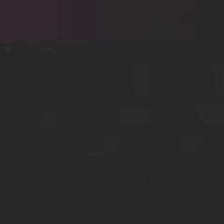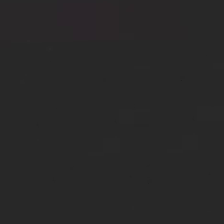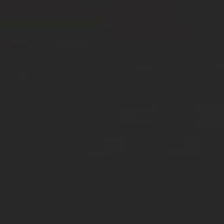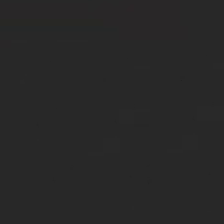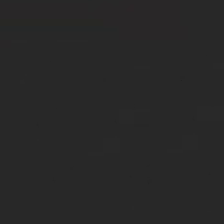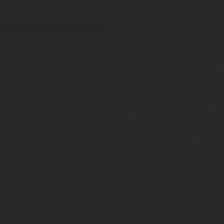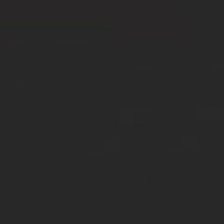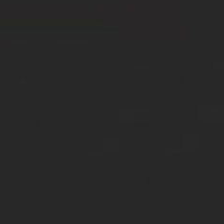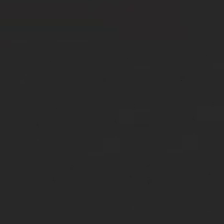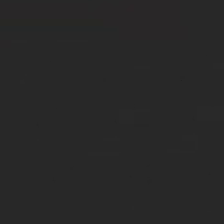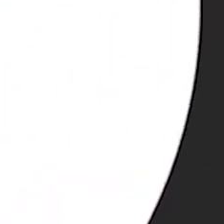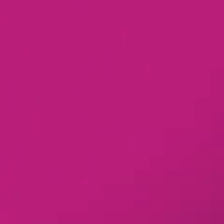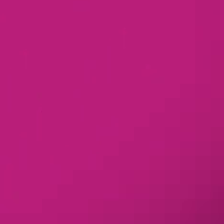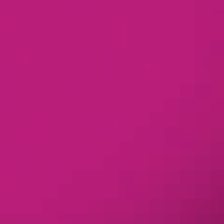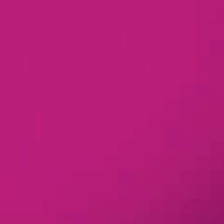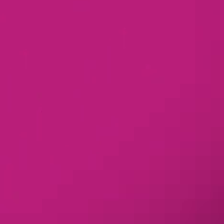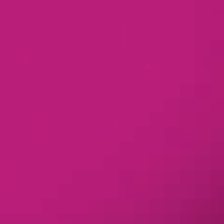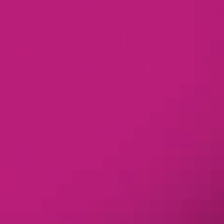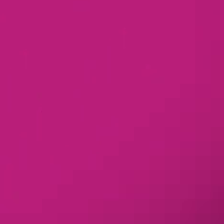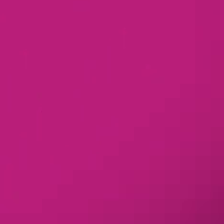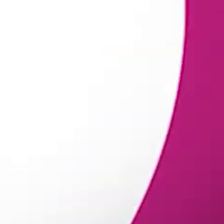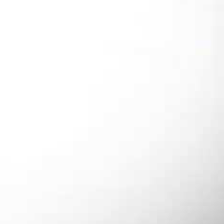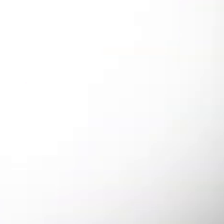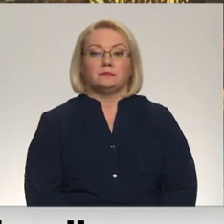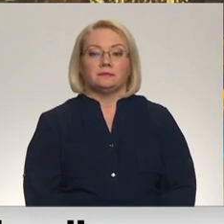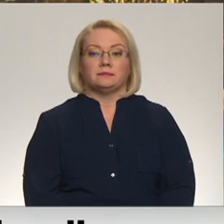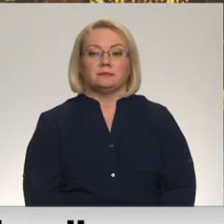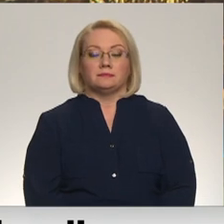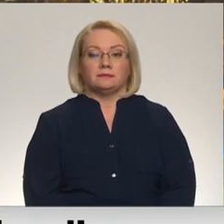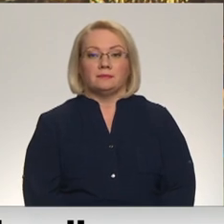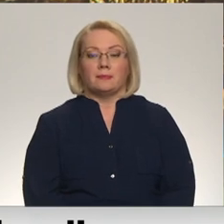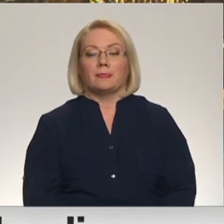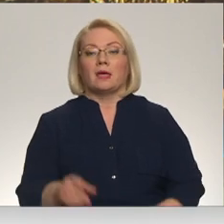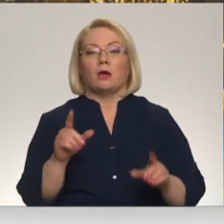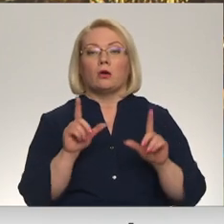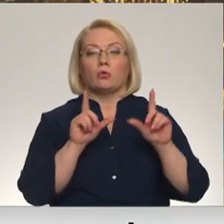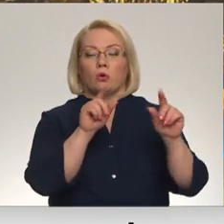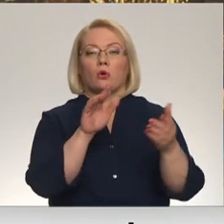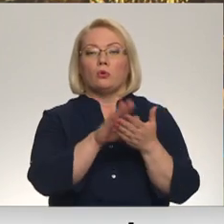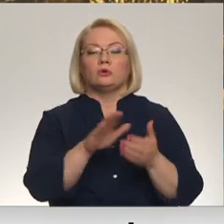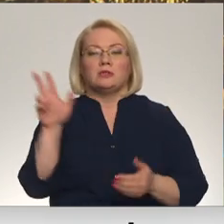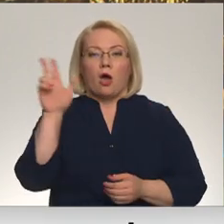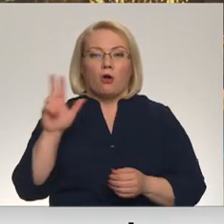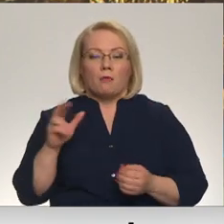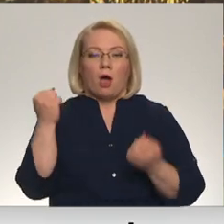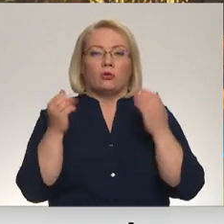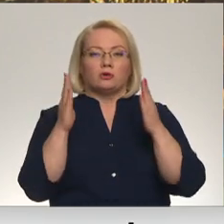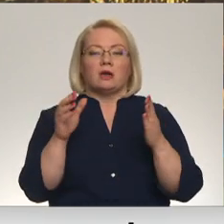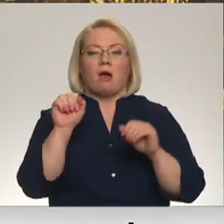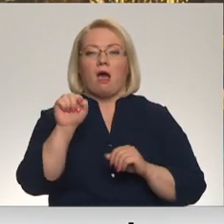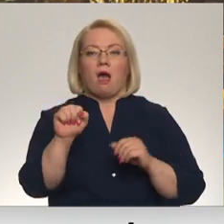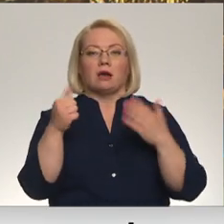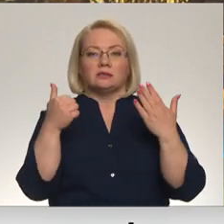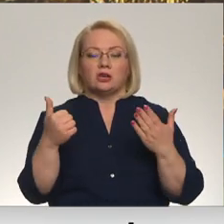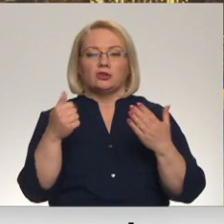Re! Viss ēters ir te! Dodoties uz Daugavu pili pa autoceļu aseši, kopš